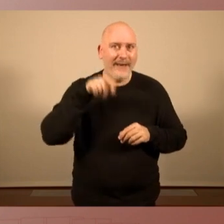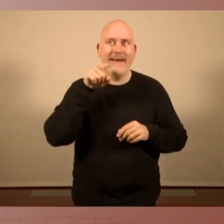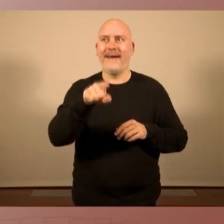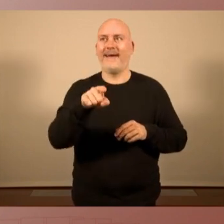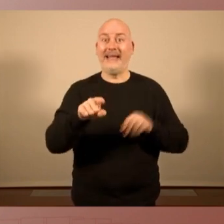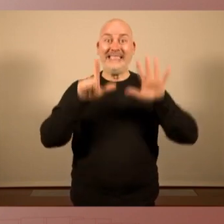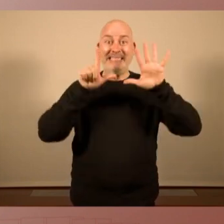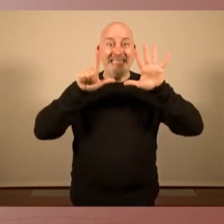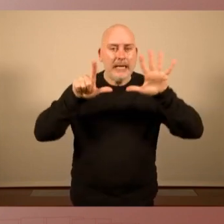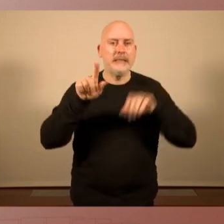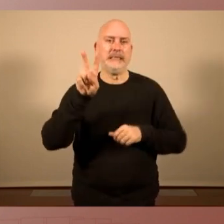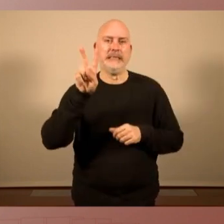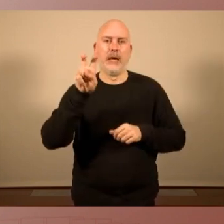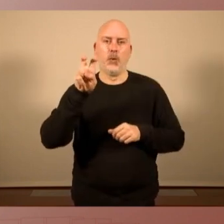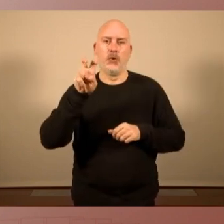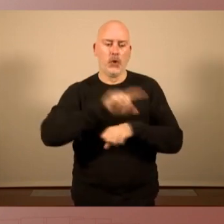segons.